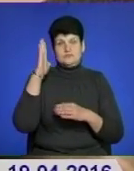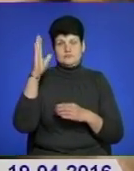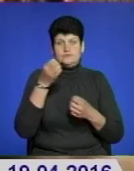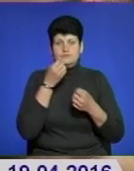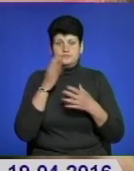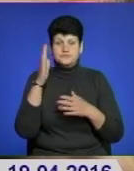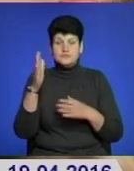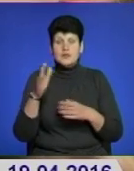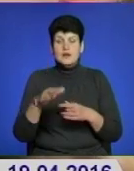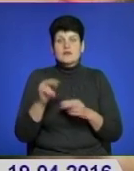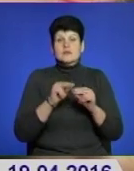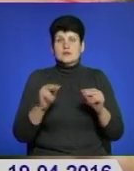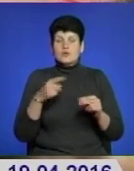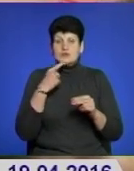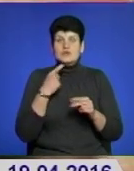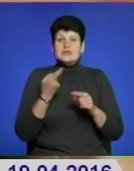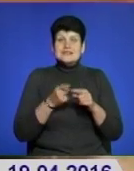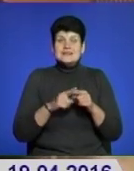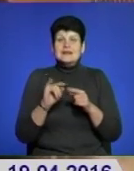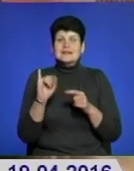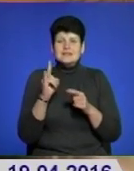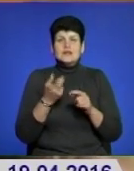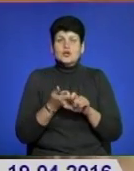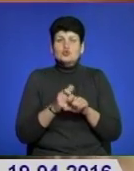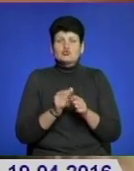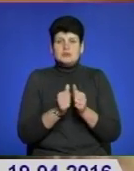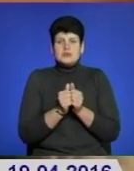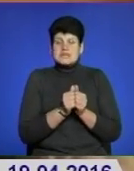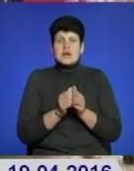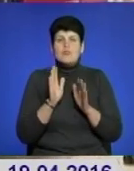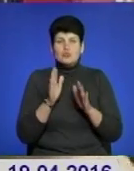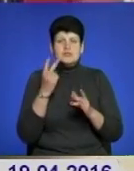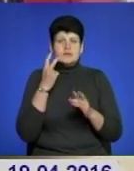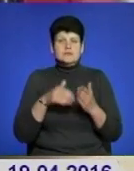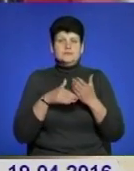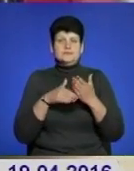Педагог каже, що ця дитина стала їй дуже близька, тому чим зможе, буде її підтримувати.